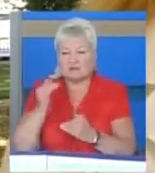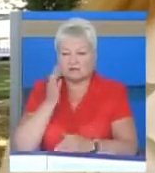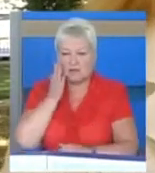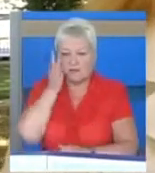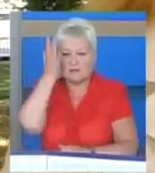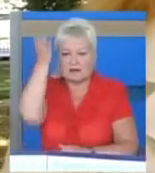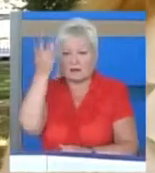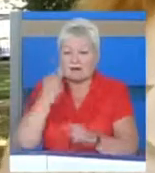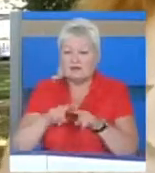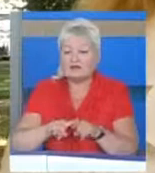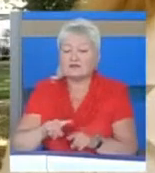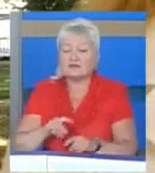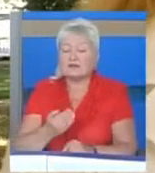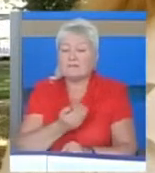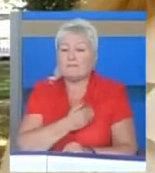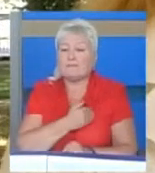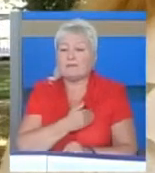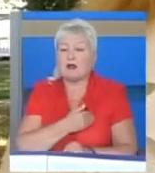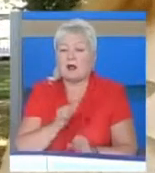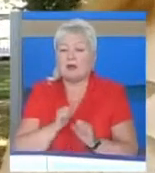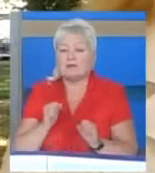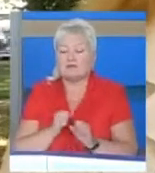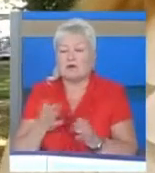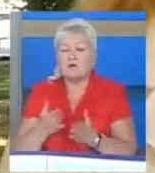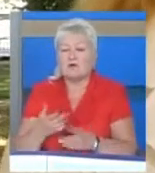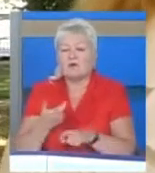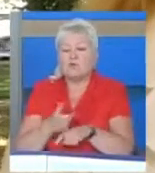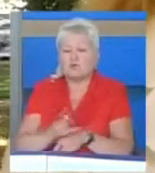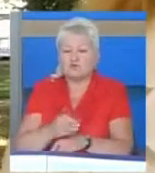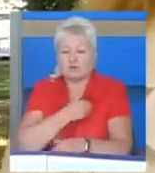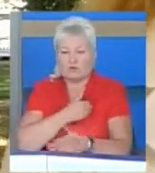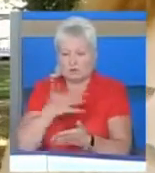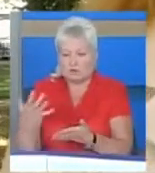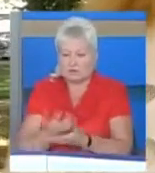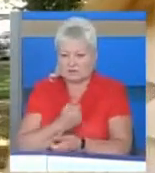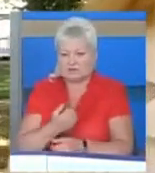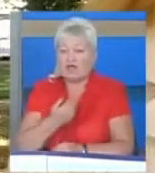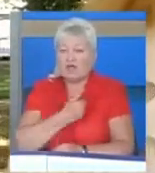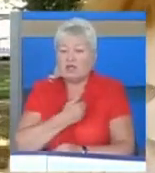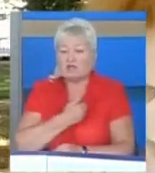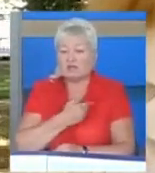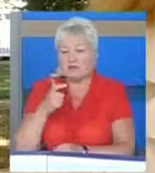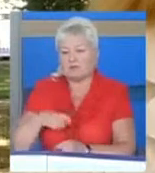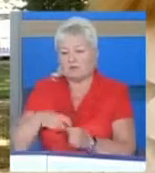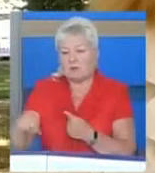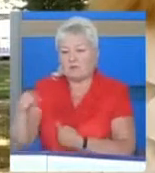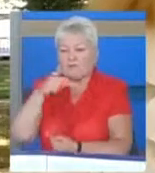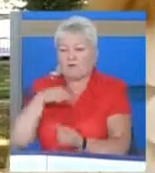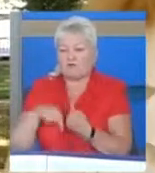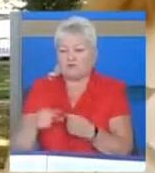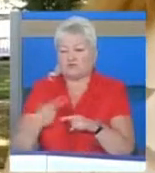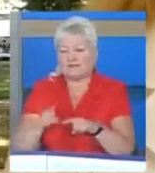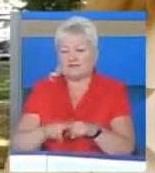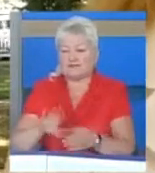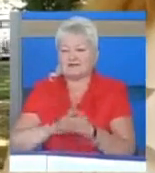прагнення, якого ми дуже би хотіли досягти і хотіли би собі, власне, повернути оцей стан.